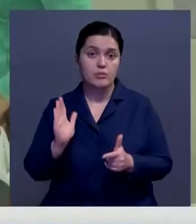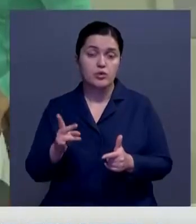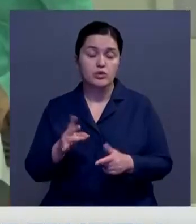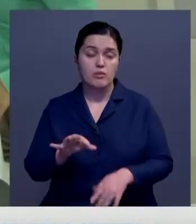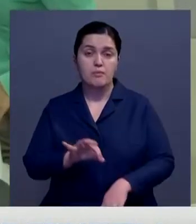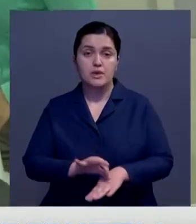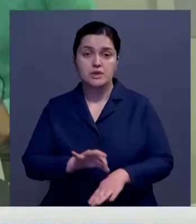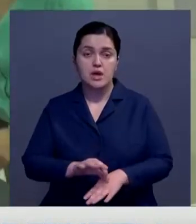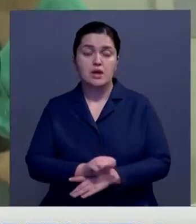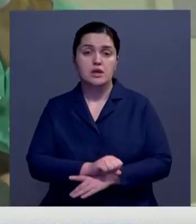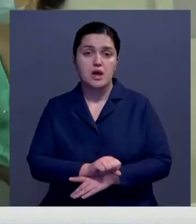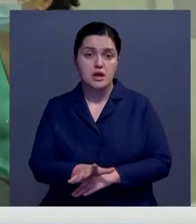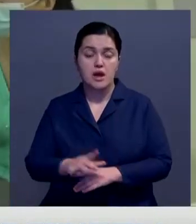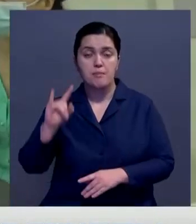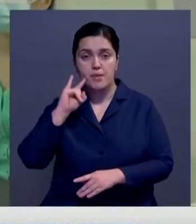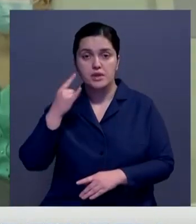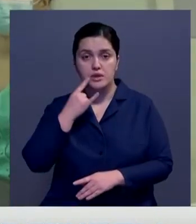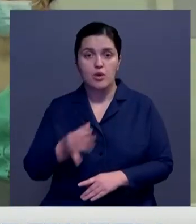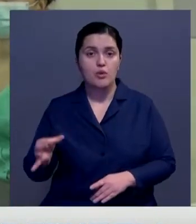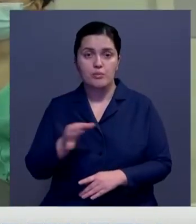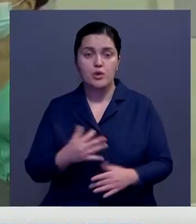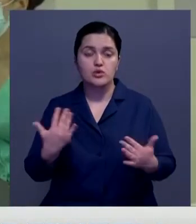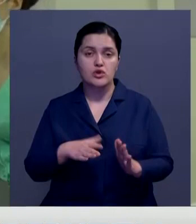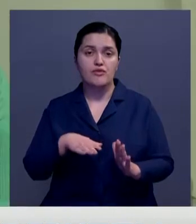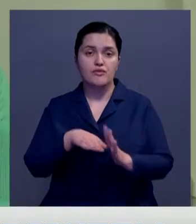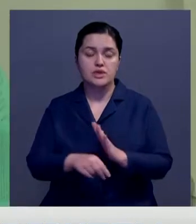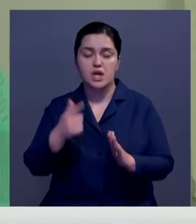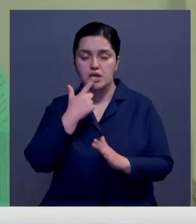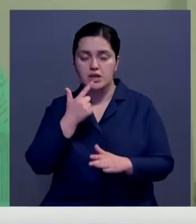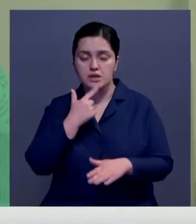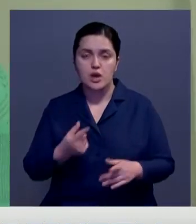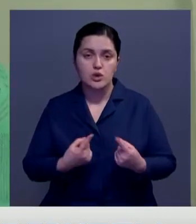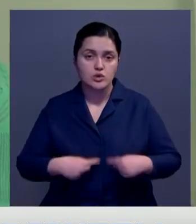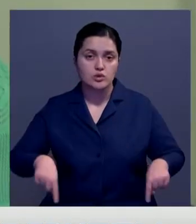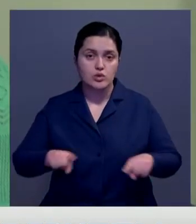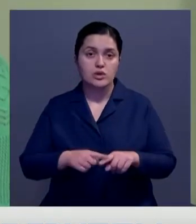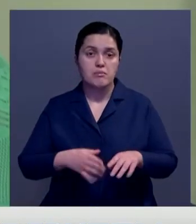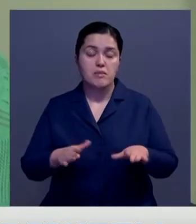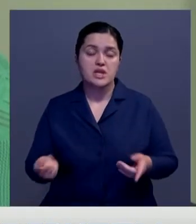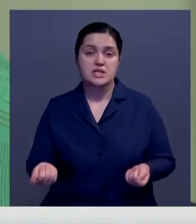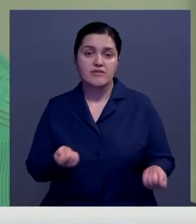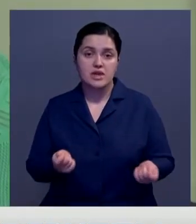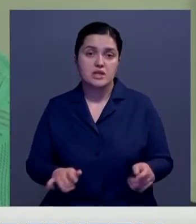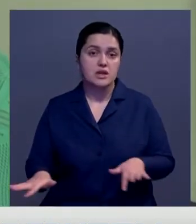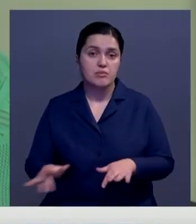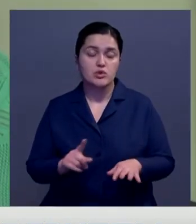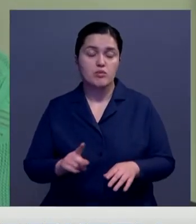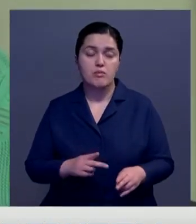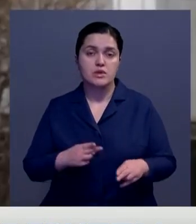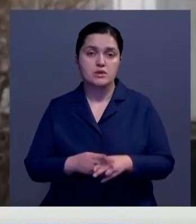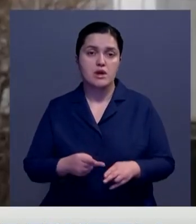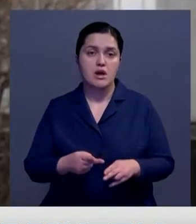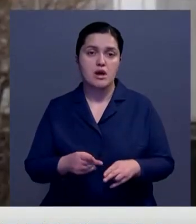заболеваемости коронавирусом Павлодарская область уже вошла в красную зону. Местные власти предпринимают меры по сдерживанию